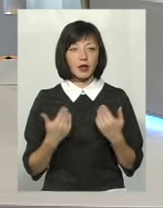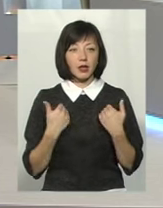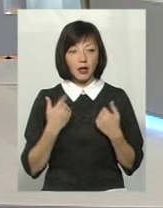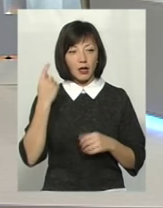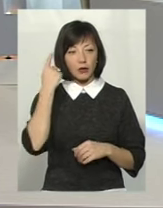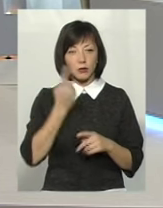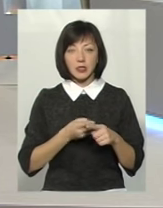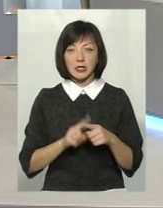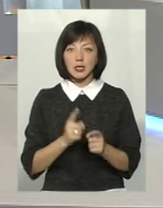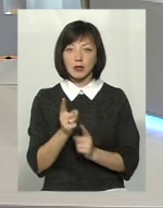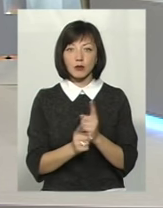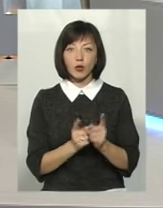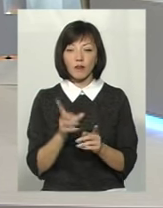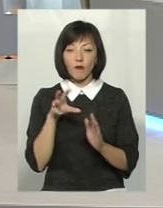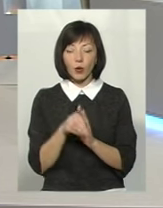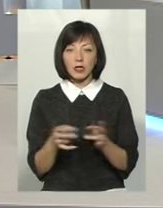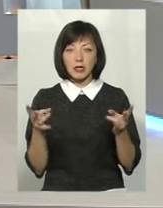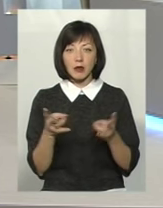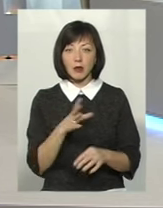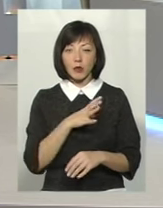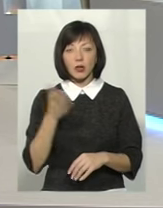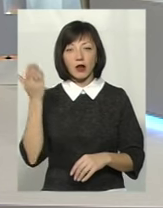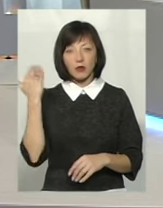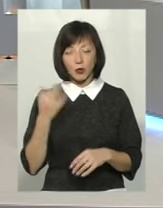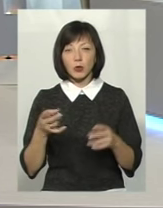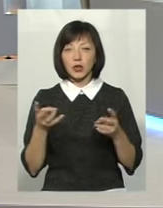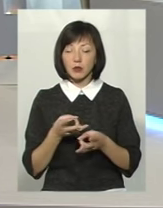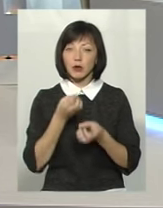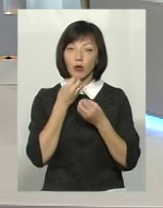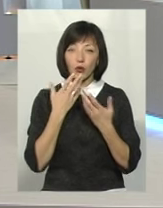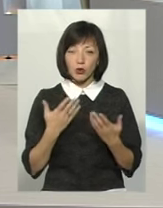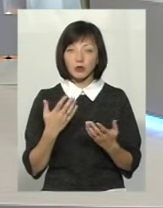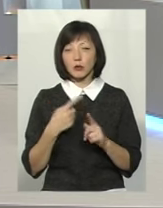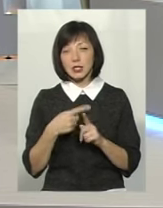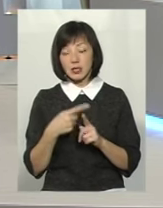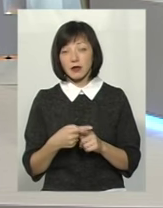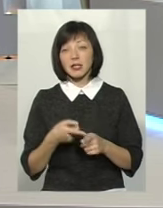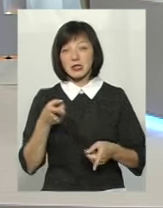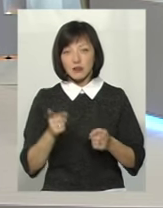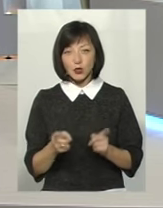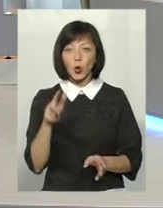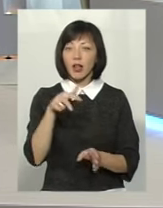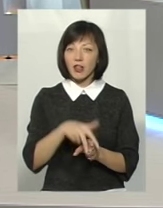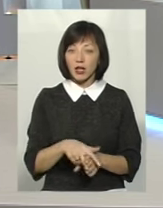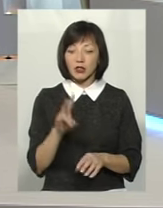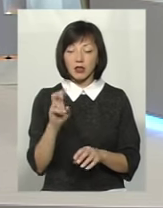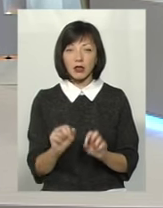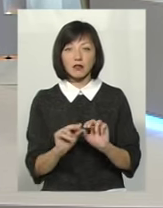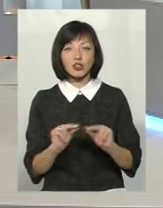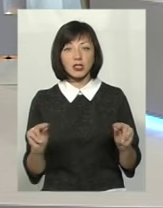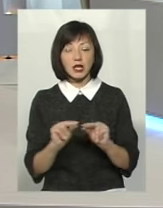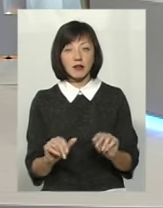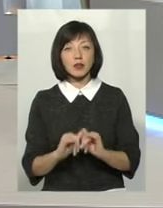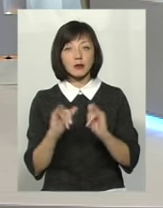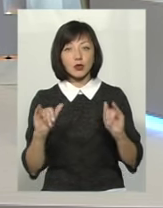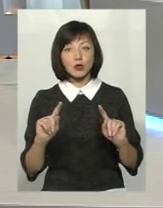ці зміни треба було вводити дуже давно. І вони потрібні, вони позитивні. Звісно, навантаження на вчителів збільшується,